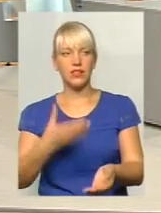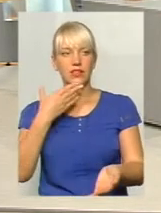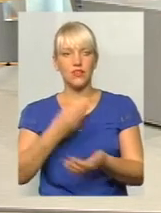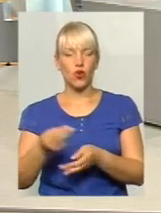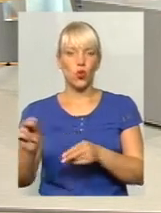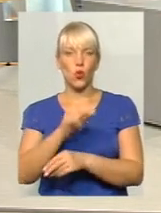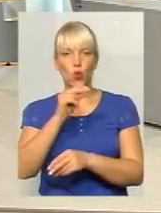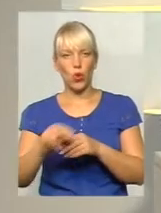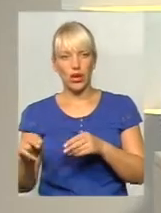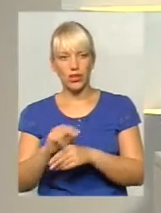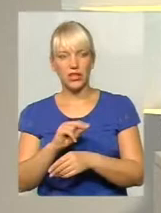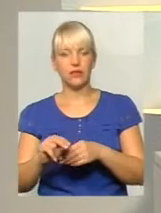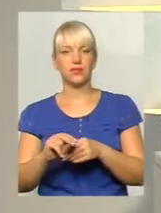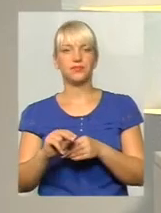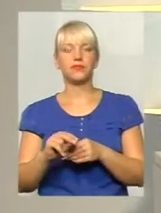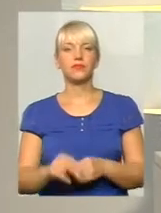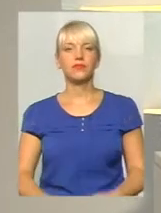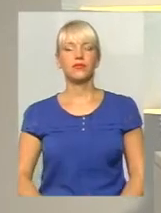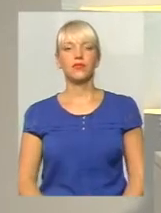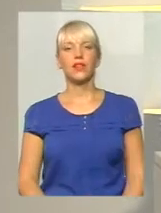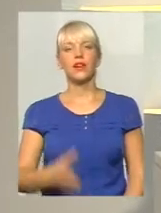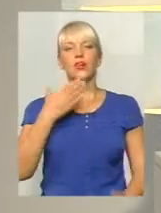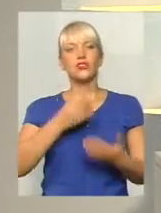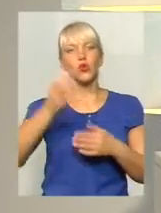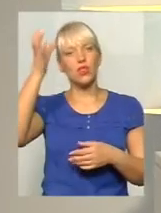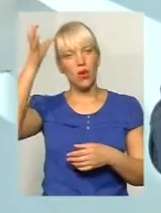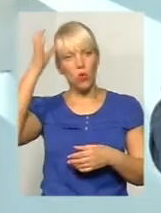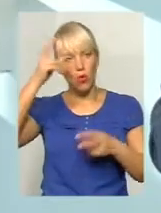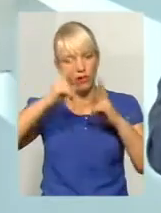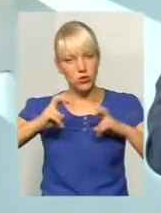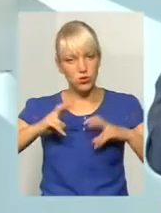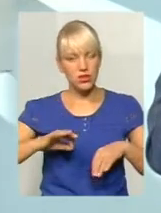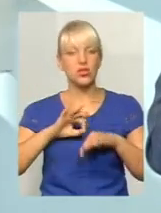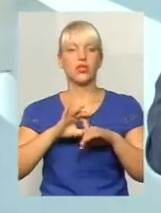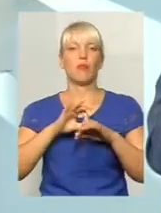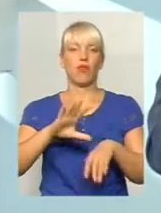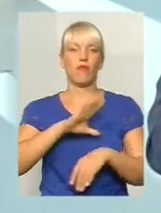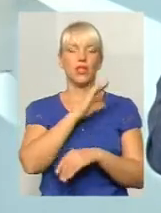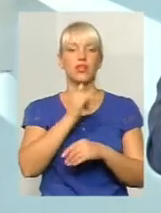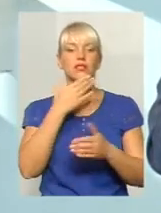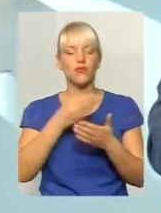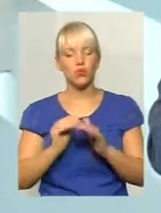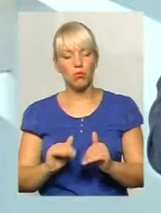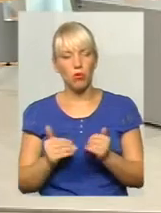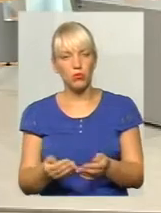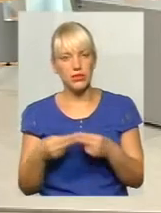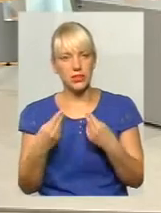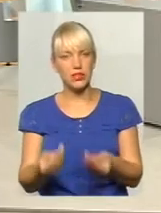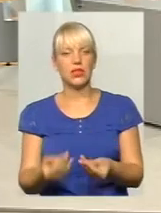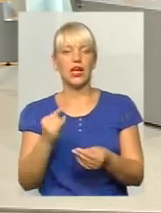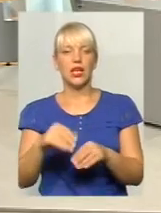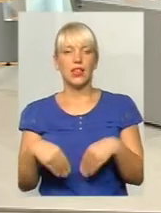наукові дослідження, вони надали свої пропозиції, вони надали